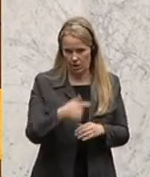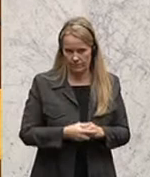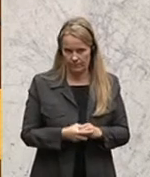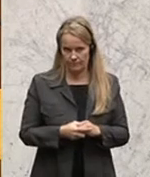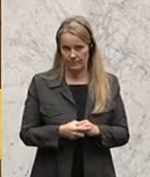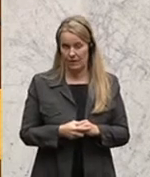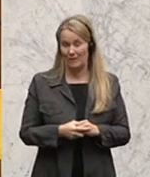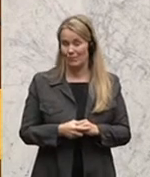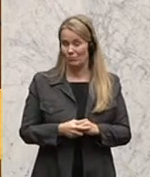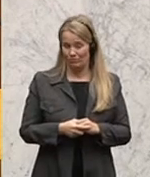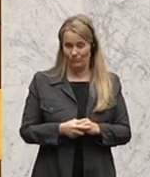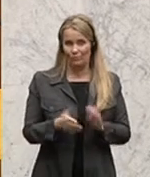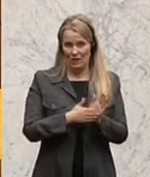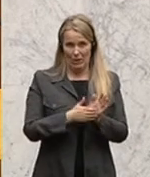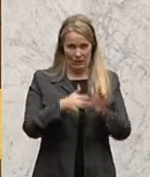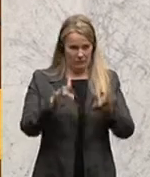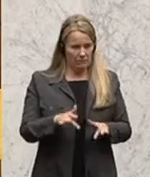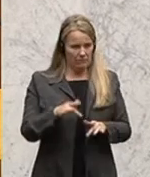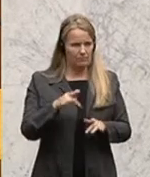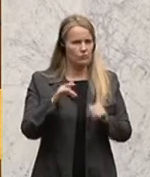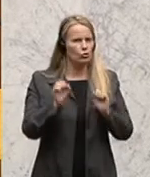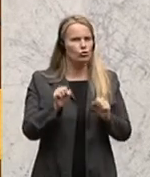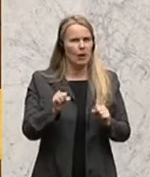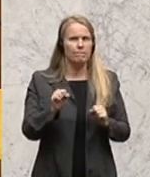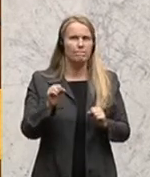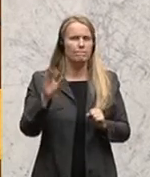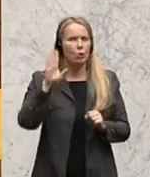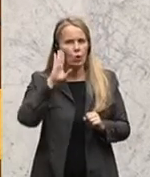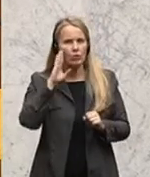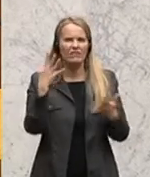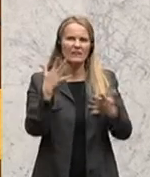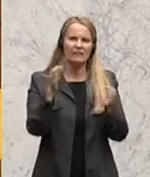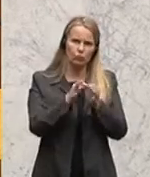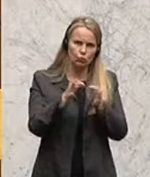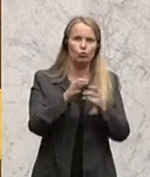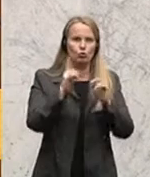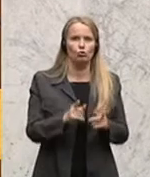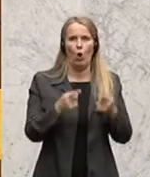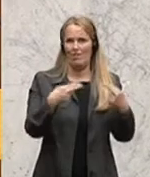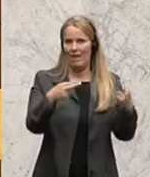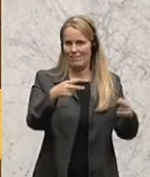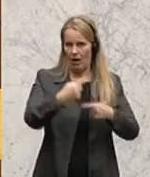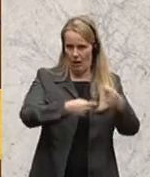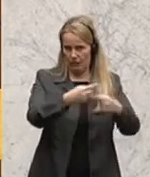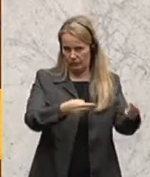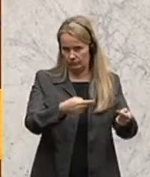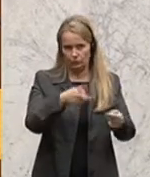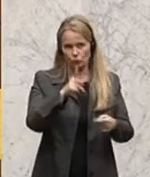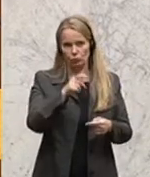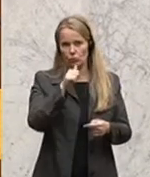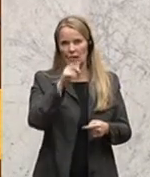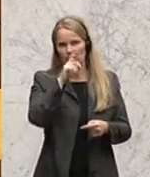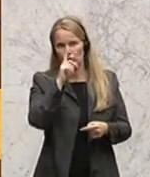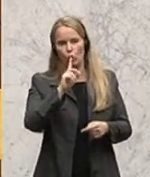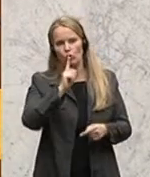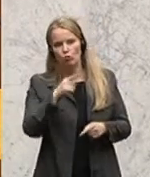Fakt ist, mir hat man immer eines gelernt, das, was funktioniert, soll man funktionieren lassen. Und dazu hat man jetzt versucht, gewisse